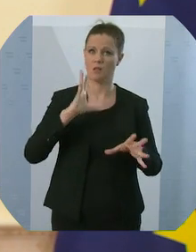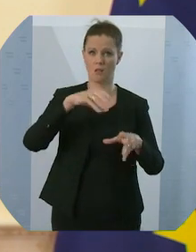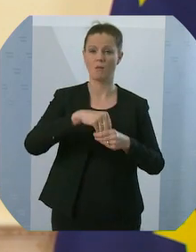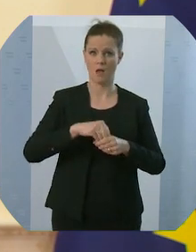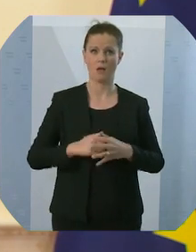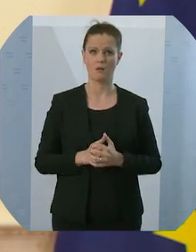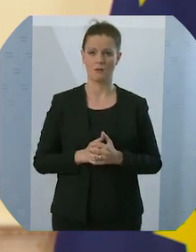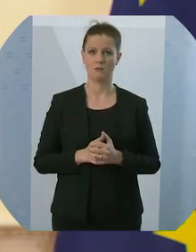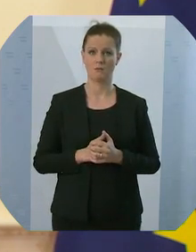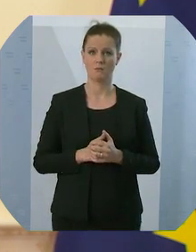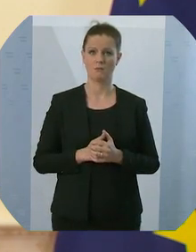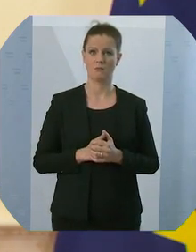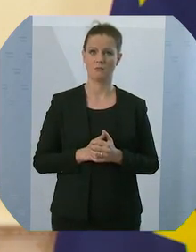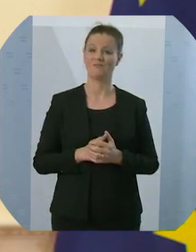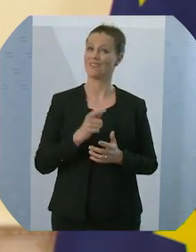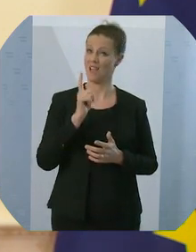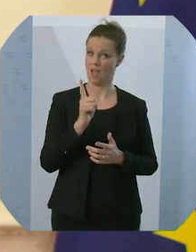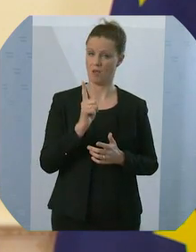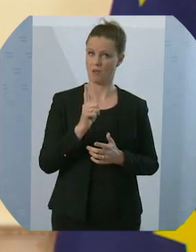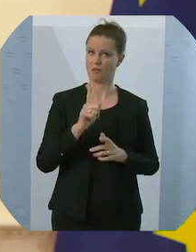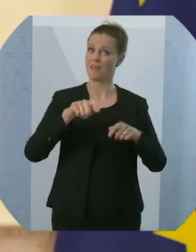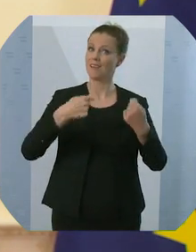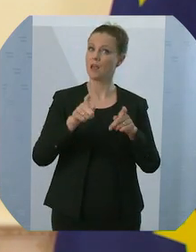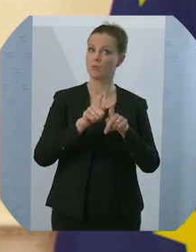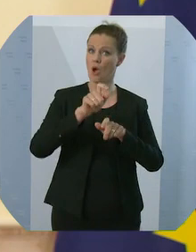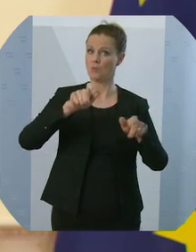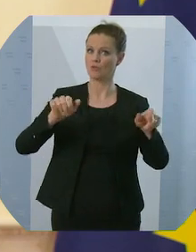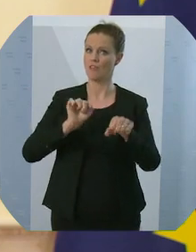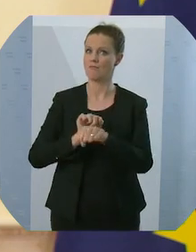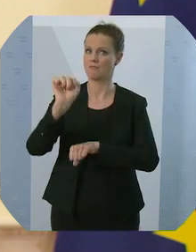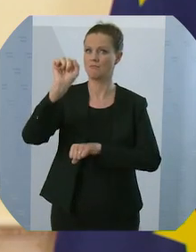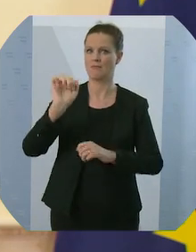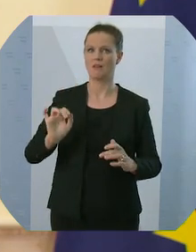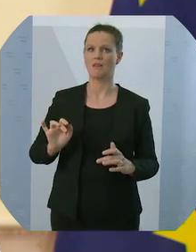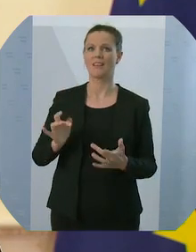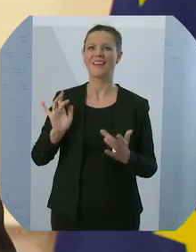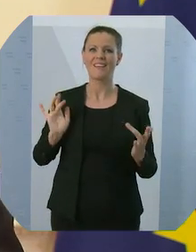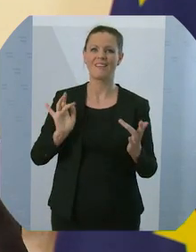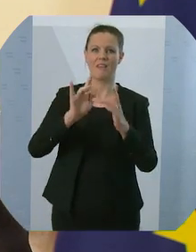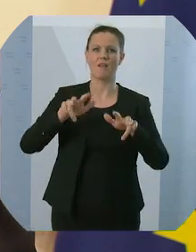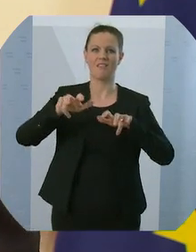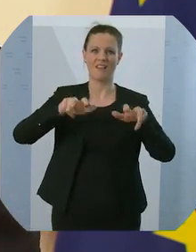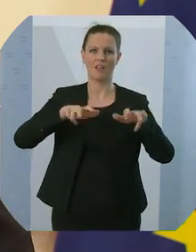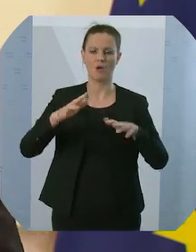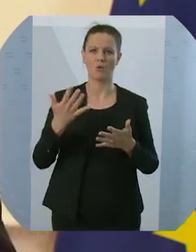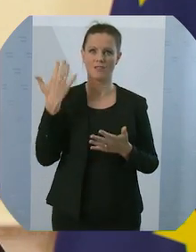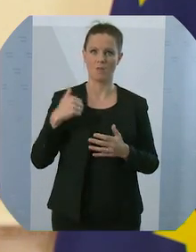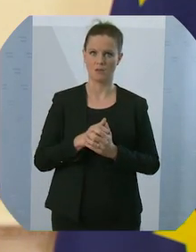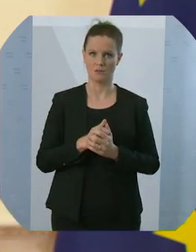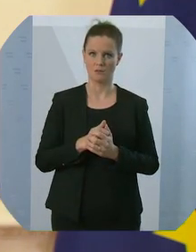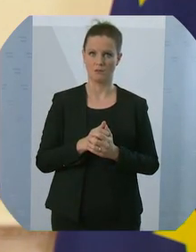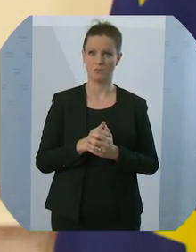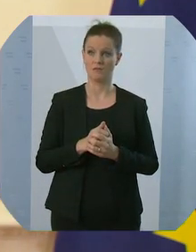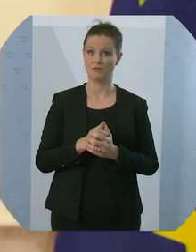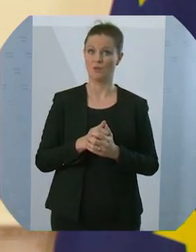Aber es gibt auch jene, die Widerstand geleistet haben gegen dieses Regime. Diesen Engagierten gilt auch und gerade